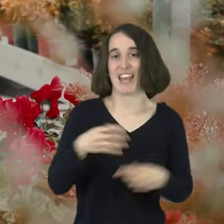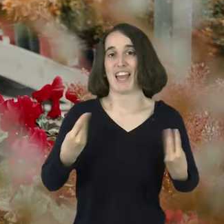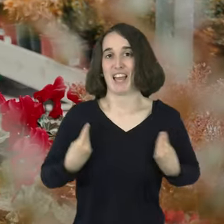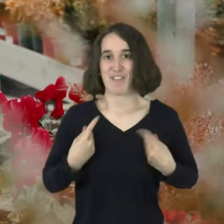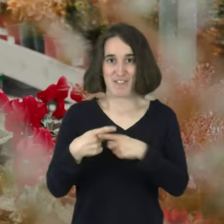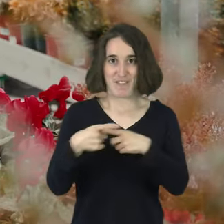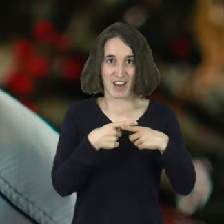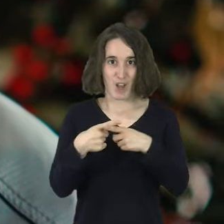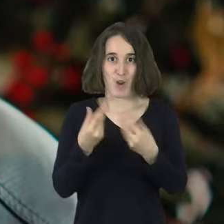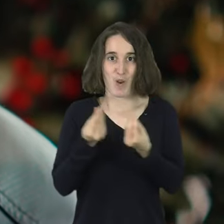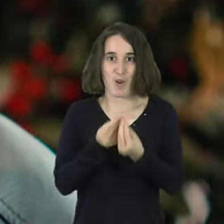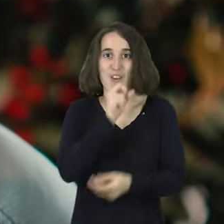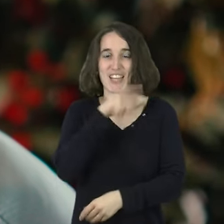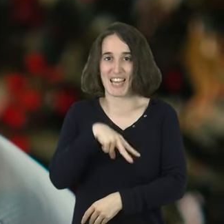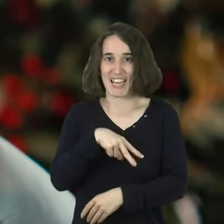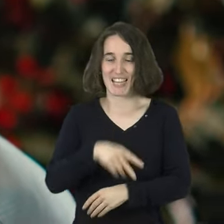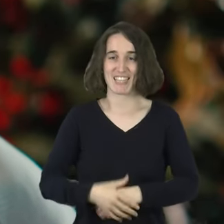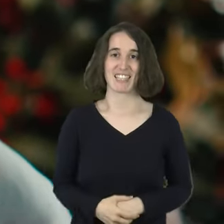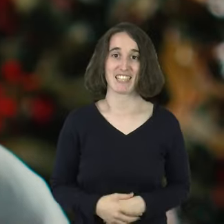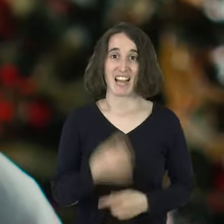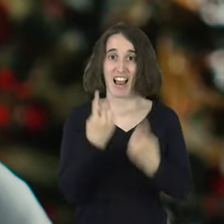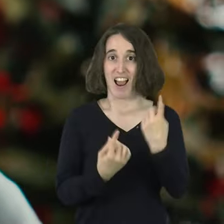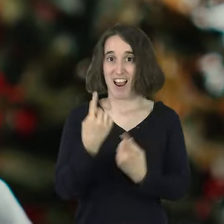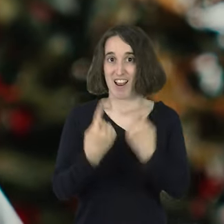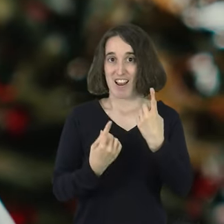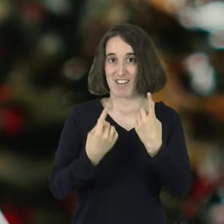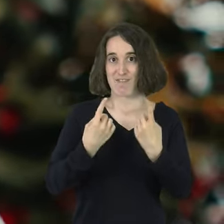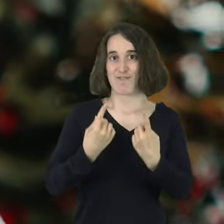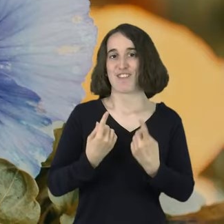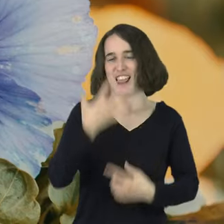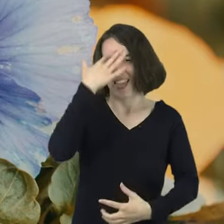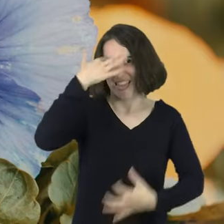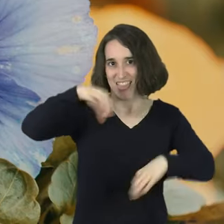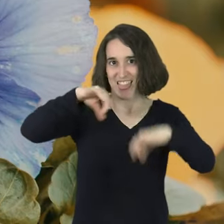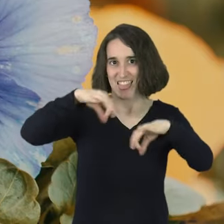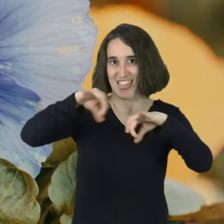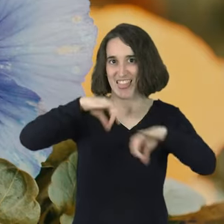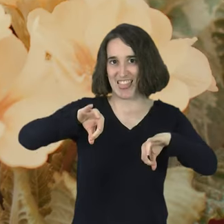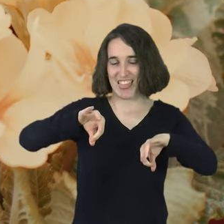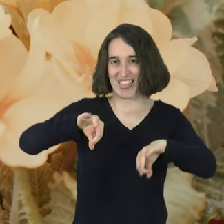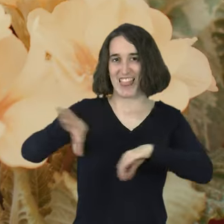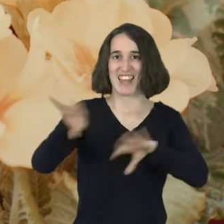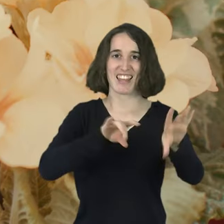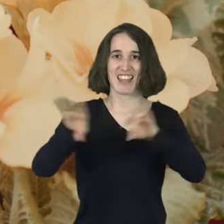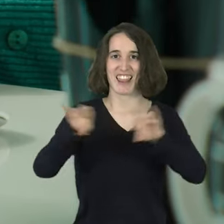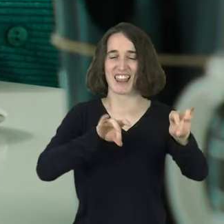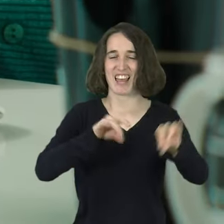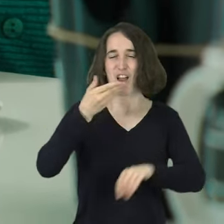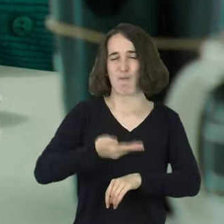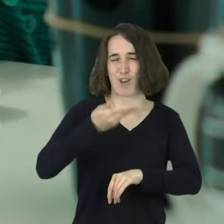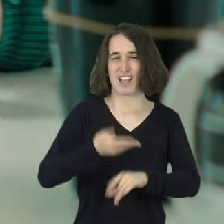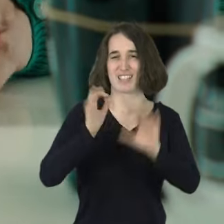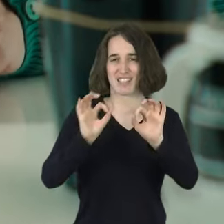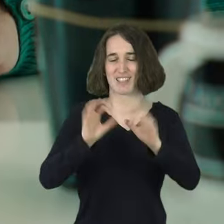norekin partekatuko duzun bizitza, ez gara hoartzen beti zenbait erabakik duten garantziaz. Naiz